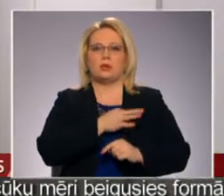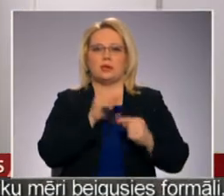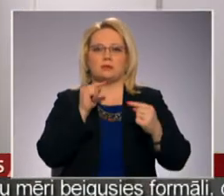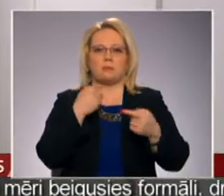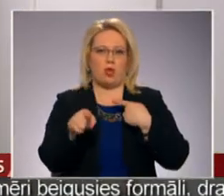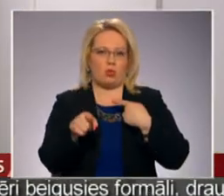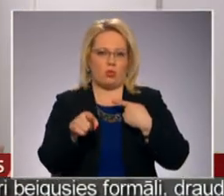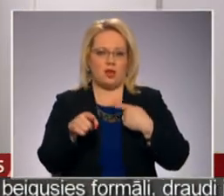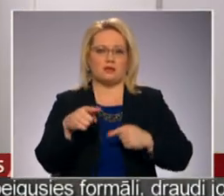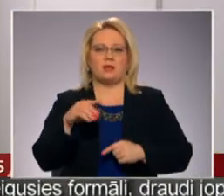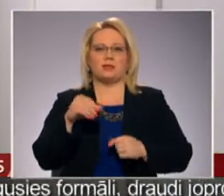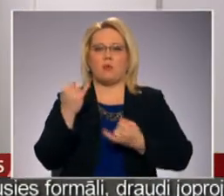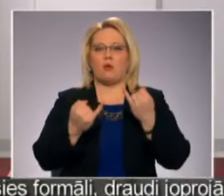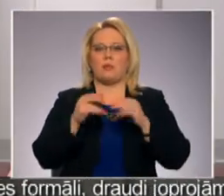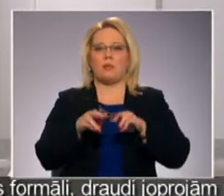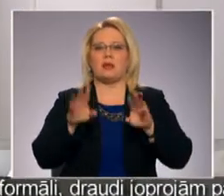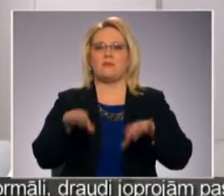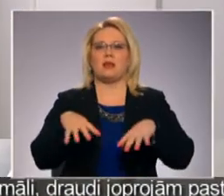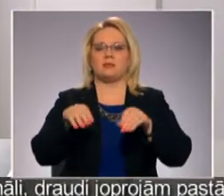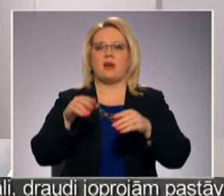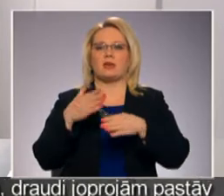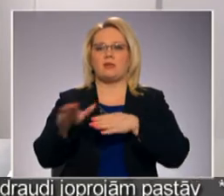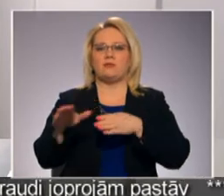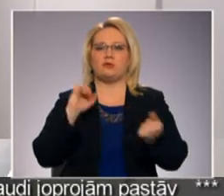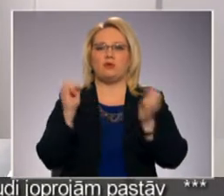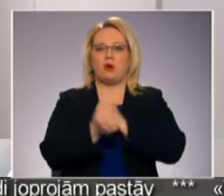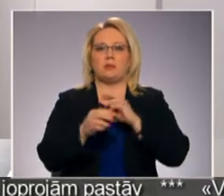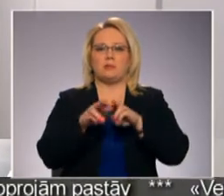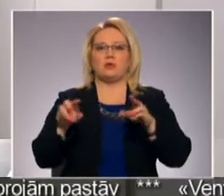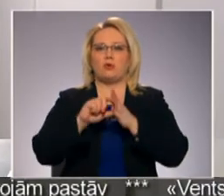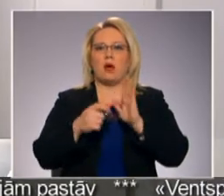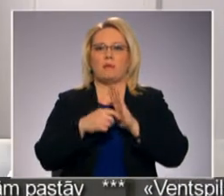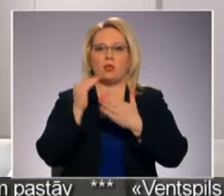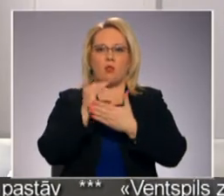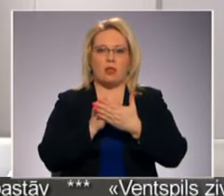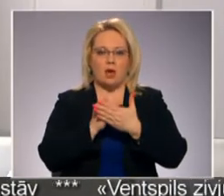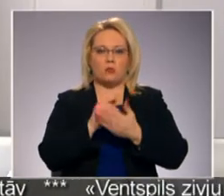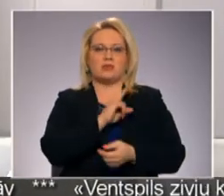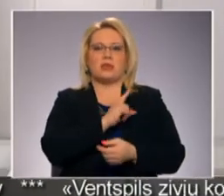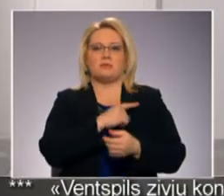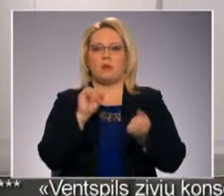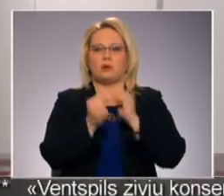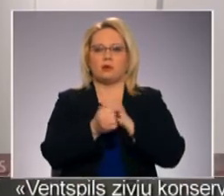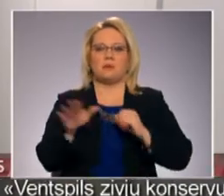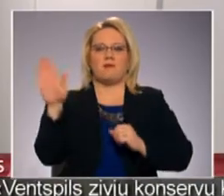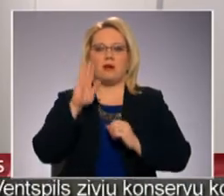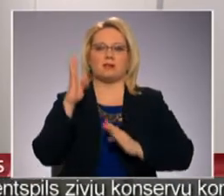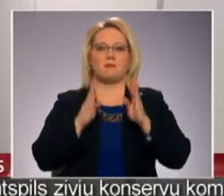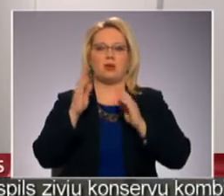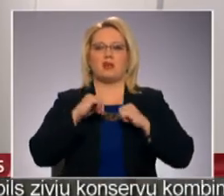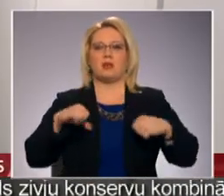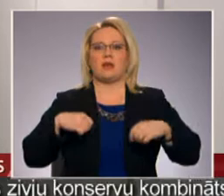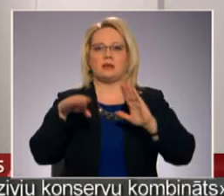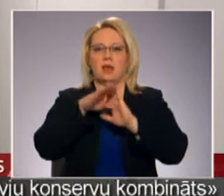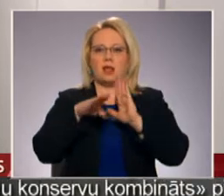Ja Zemkopības ministrija varēs veikt atsežu grozījumus, viņas kabinu noteikumos, vienos, otros vai trešajos, vai iespējams grozījums valsts meža dienas likumā,